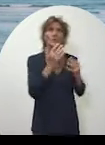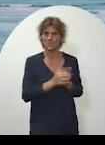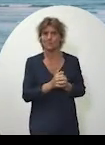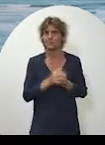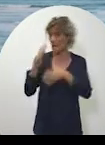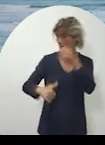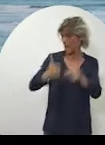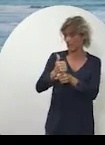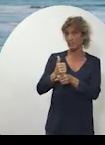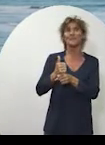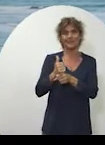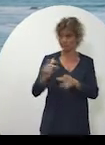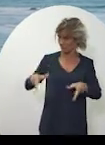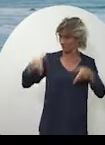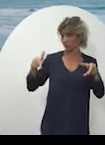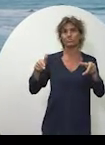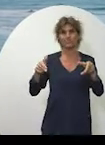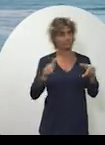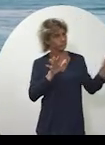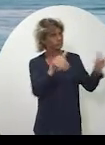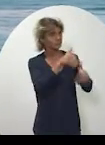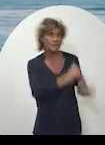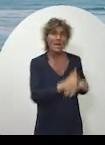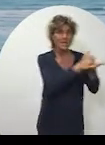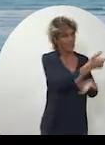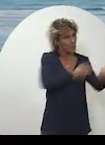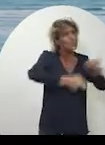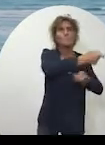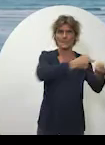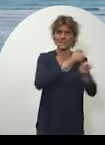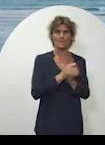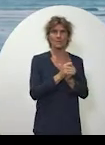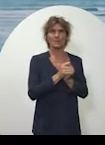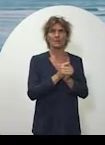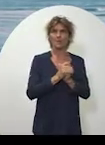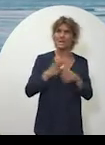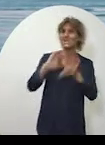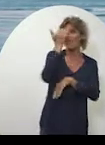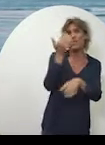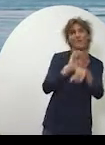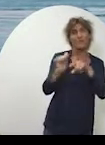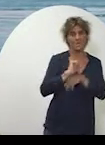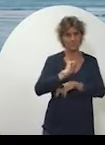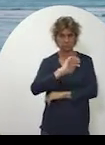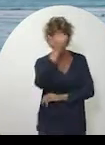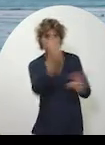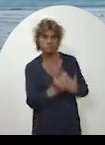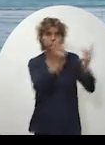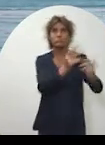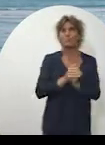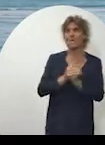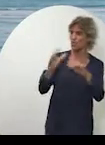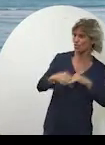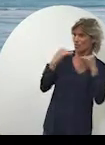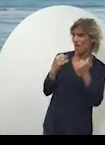nous avons tout au long de cette année conforté les secteurs traditionnels de notre économie, valorisé notre savoir-faire, donné